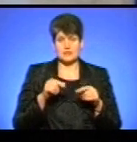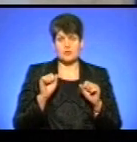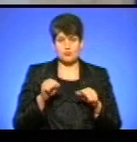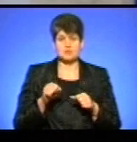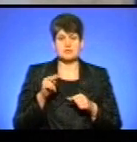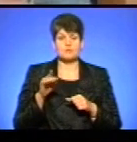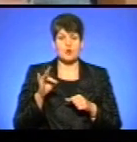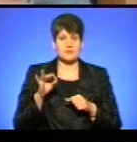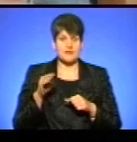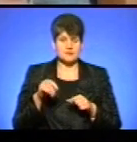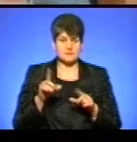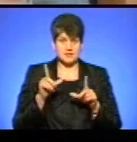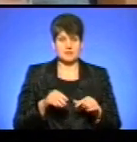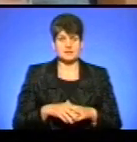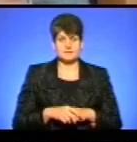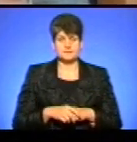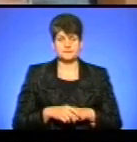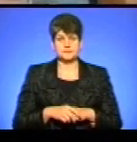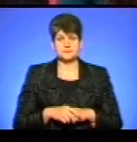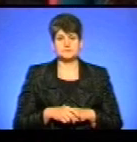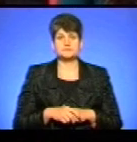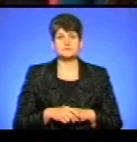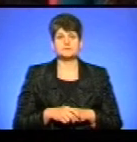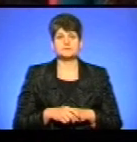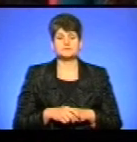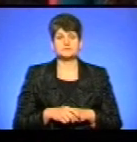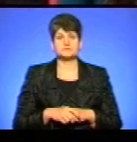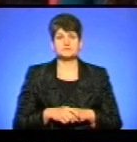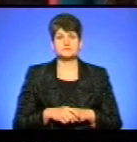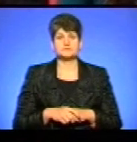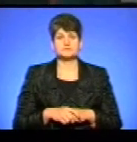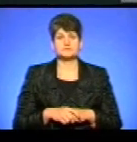протезами їздити. Марта Журавель, Андрій Прокопів, новини.